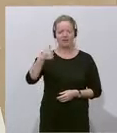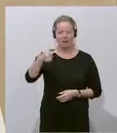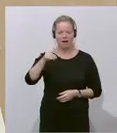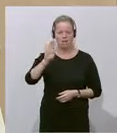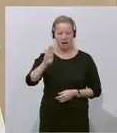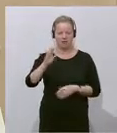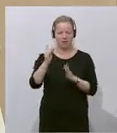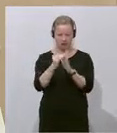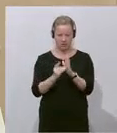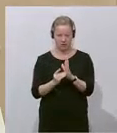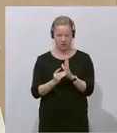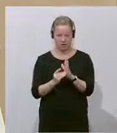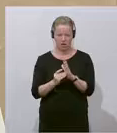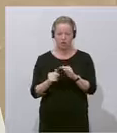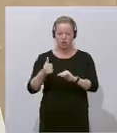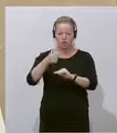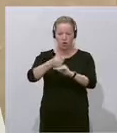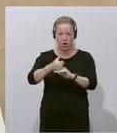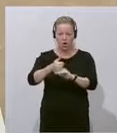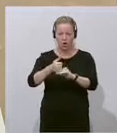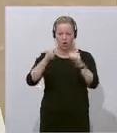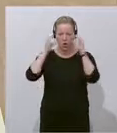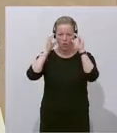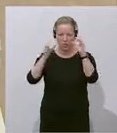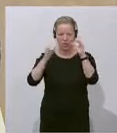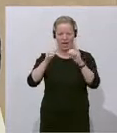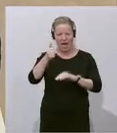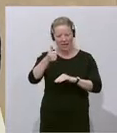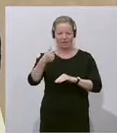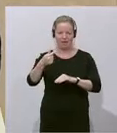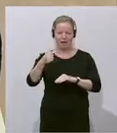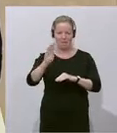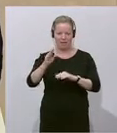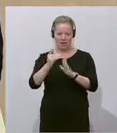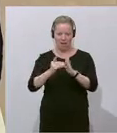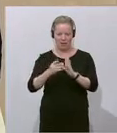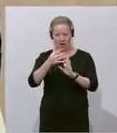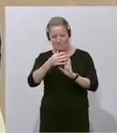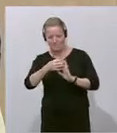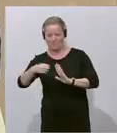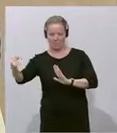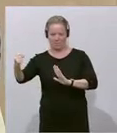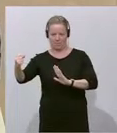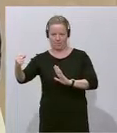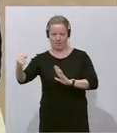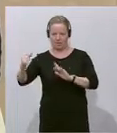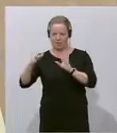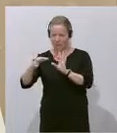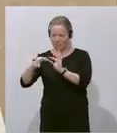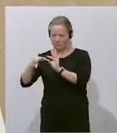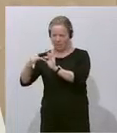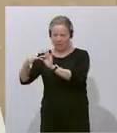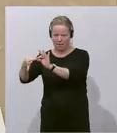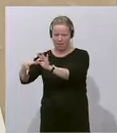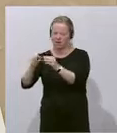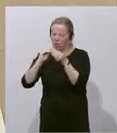wurde vom Server der ÖVP abgesaugt über eine Tor-Server-Kette, das heißt über eine